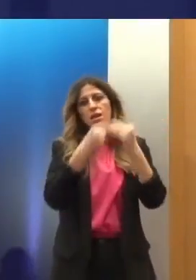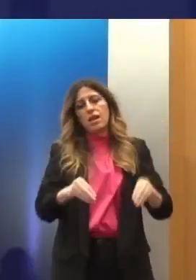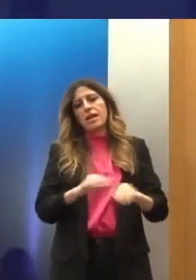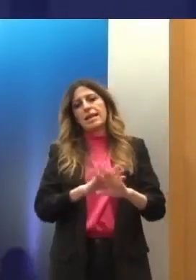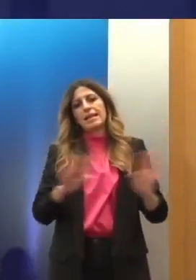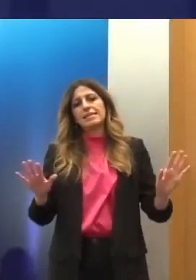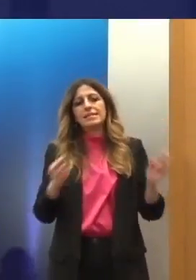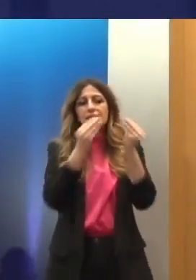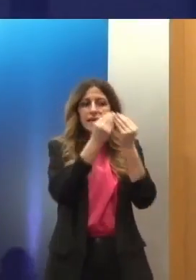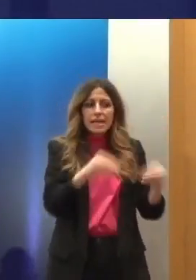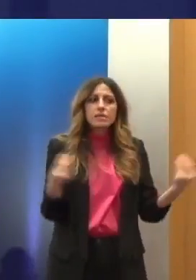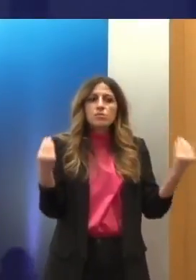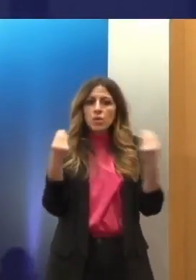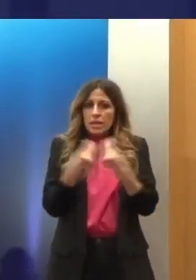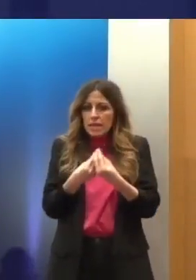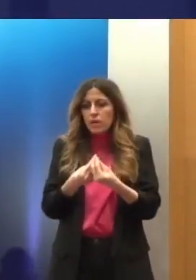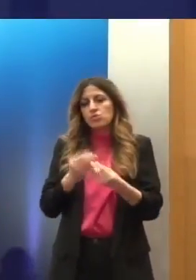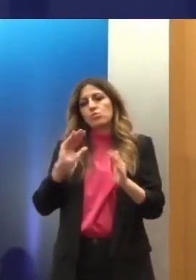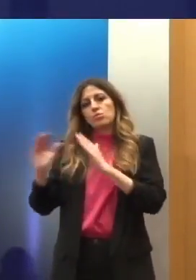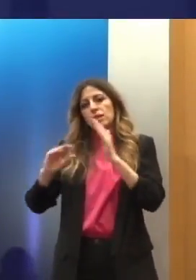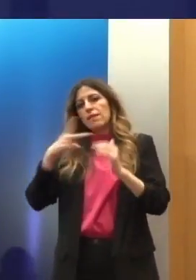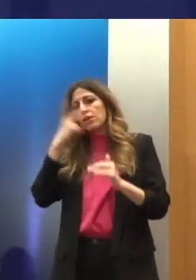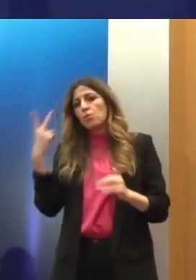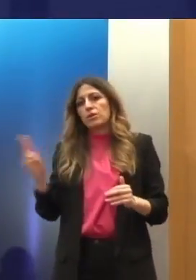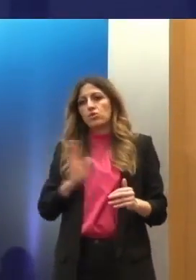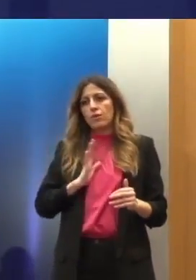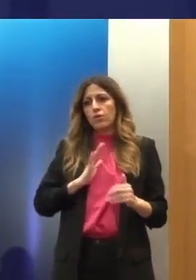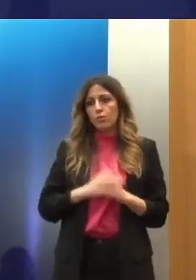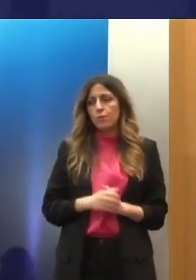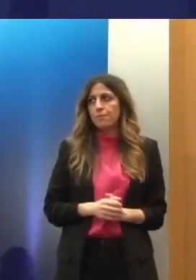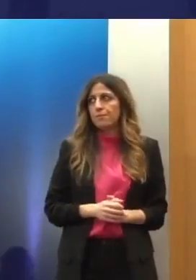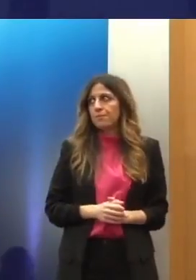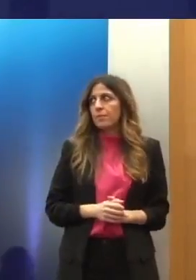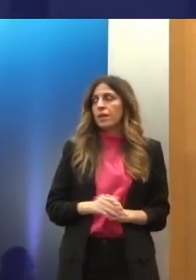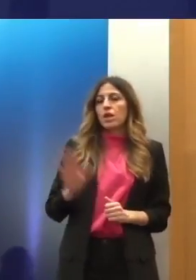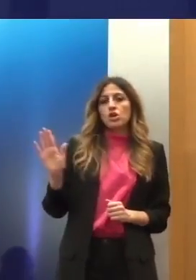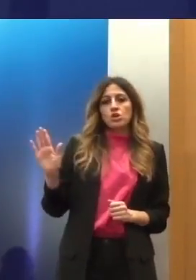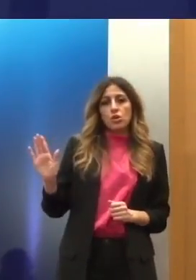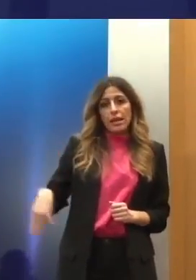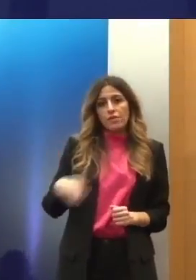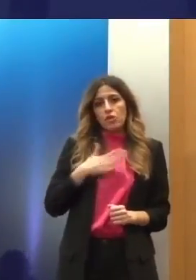για την προστασία των δικαιωμάτων των ανθρώπων. Θα σταθώ τέλος σε κάποιες προκλήσεις.